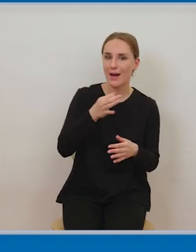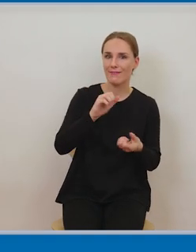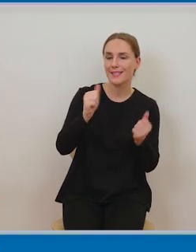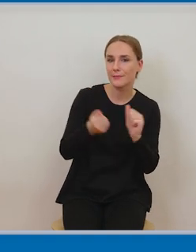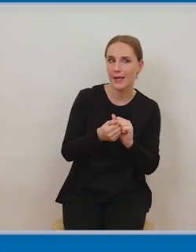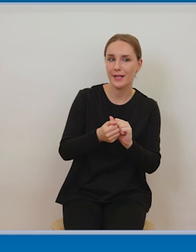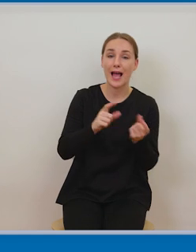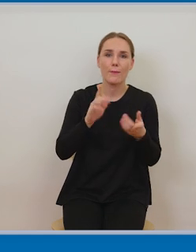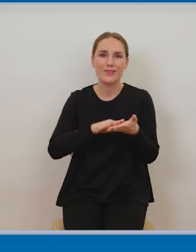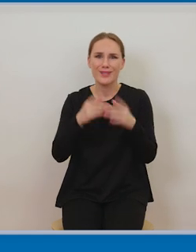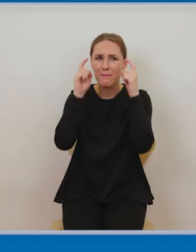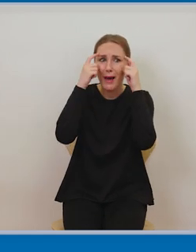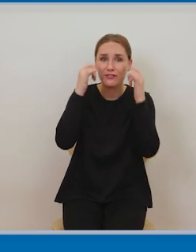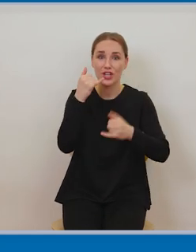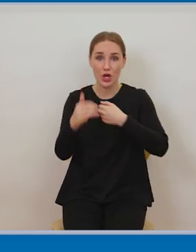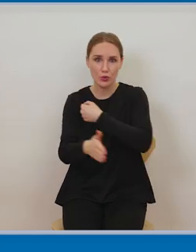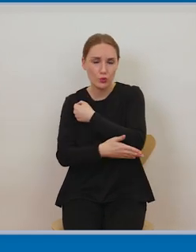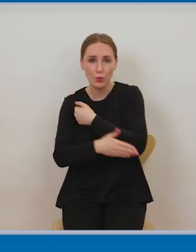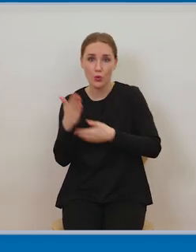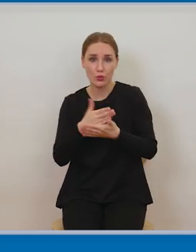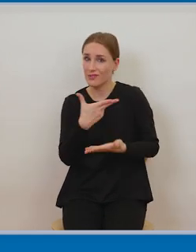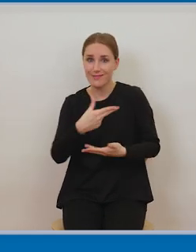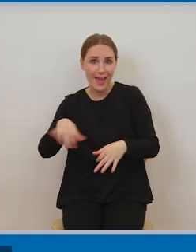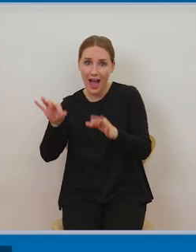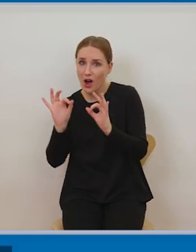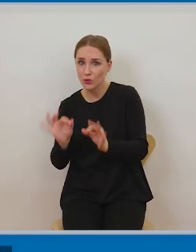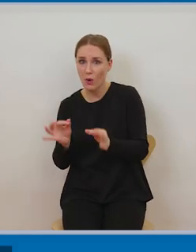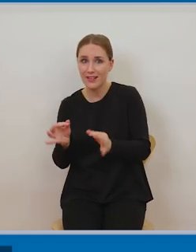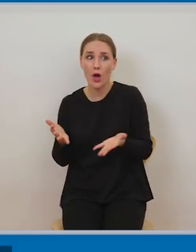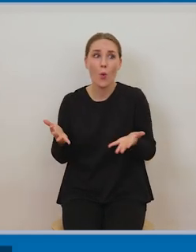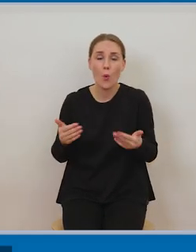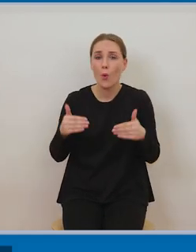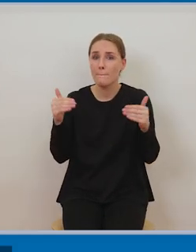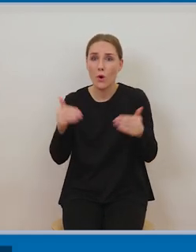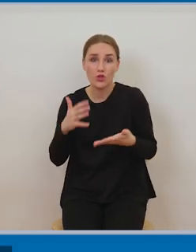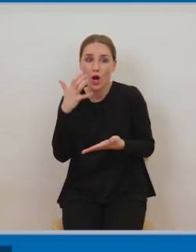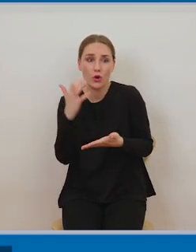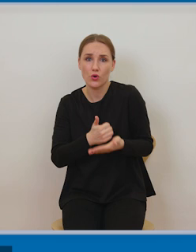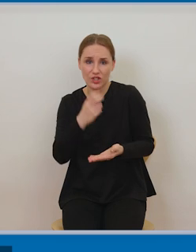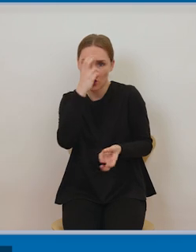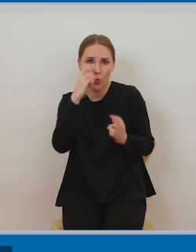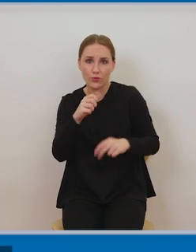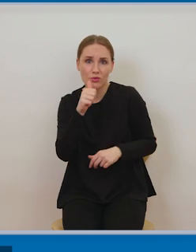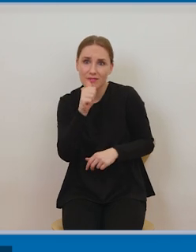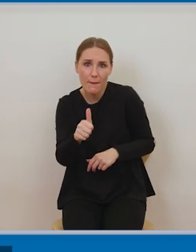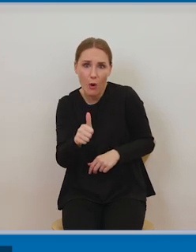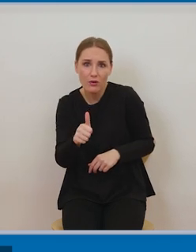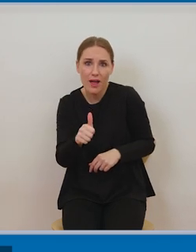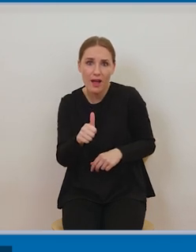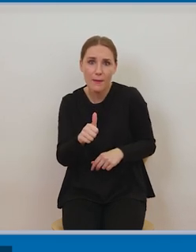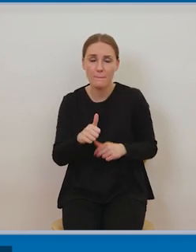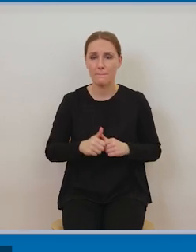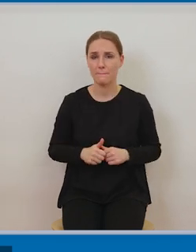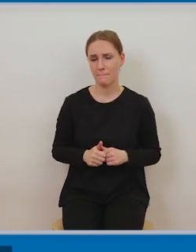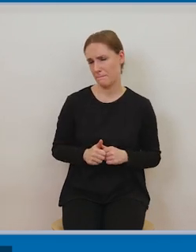materiałów. Jakie najczęściej mogą być, mogą być przygotowywane formy czy postacie utworów